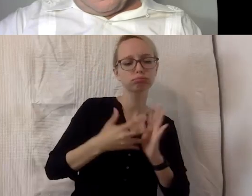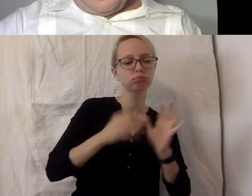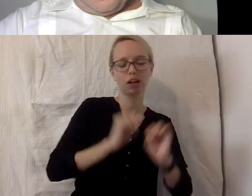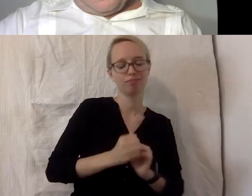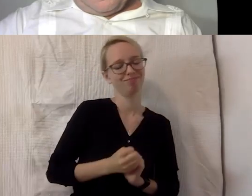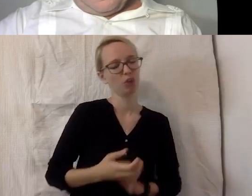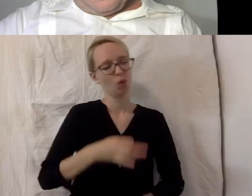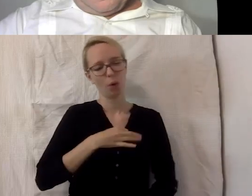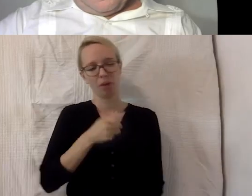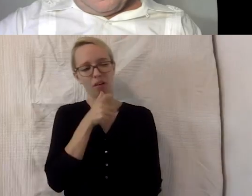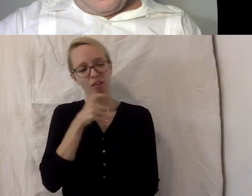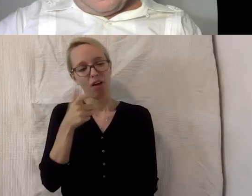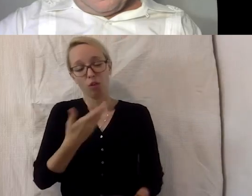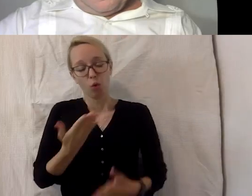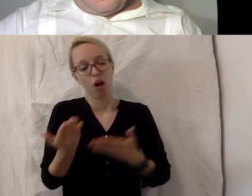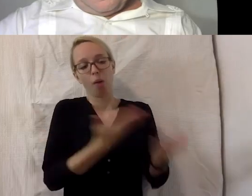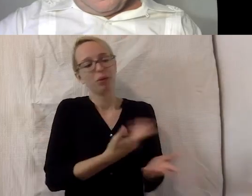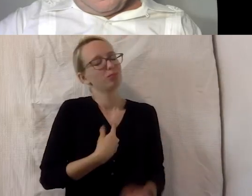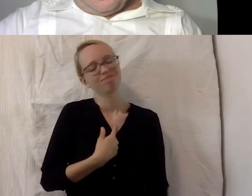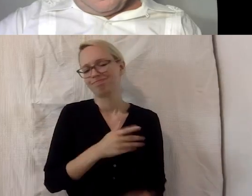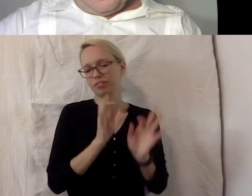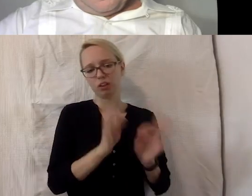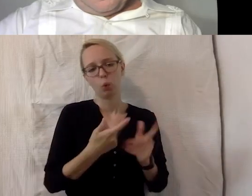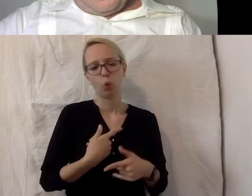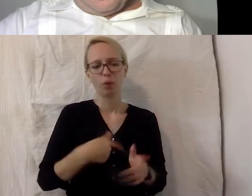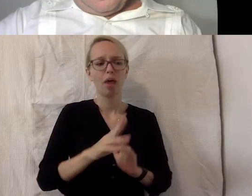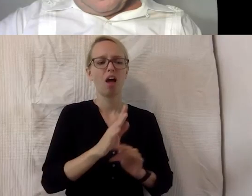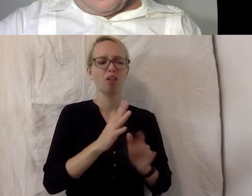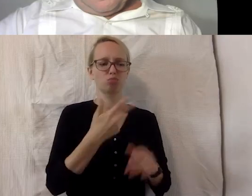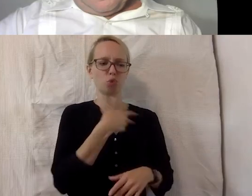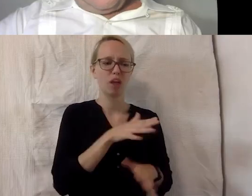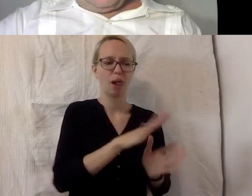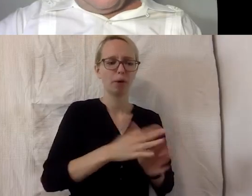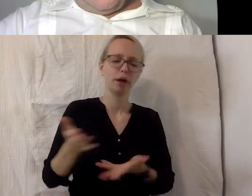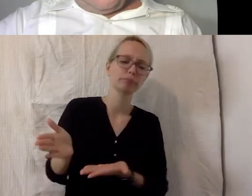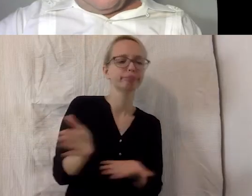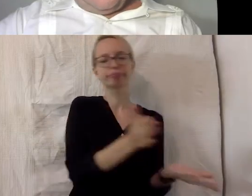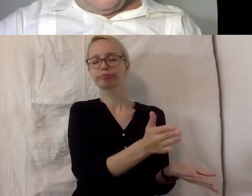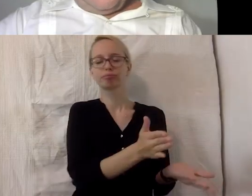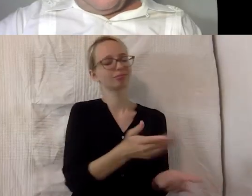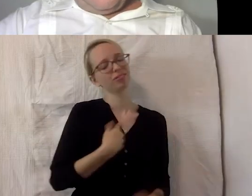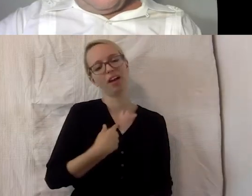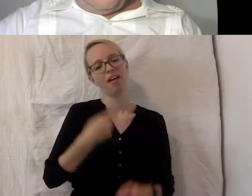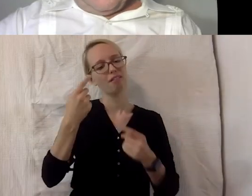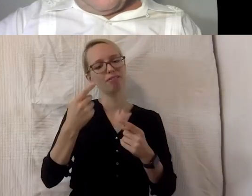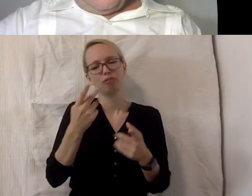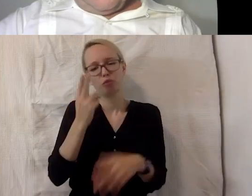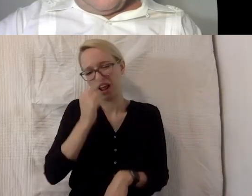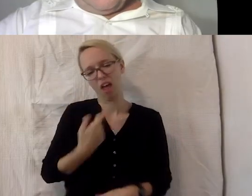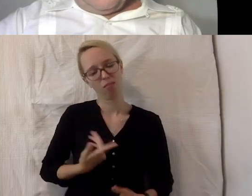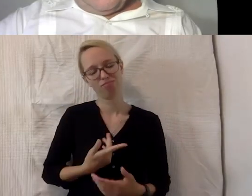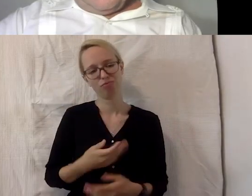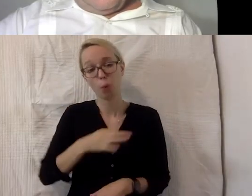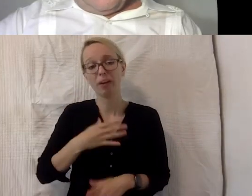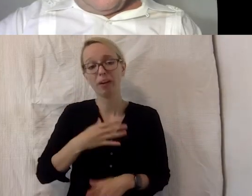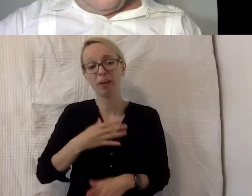Verantwortung immer auf den Bereich des Sozialen zu spielen, das halte ich für wirklich auch einen großen Fehler im System. Da wäre es einfach der